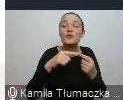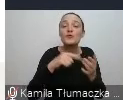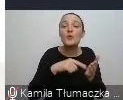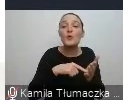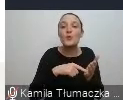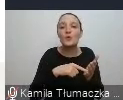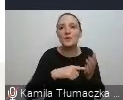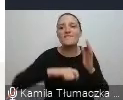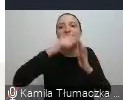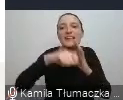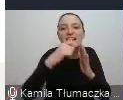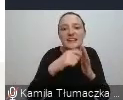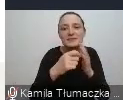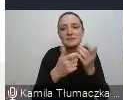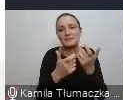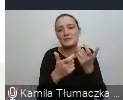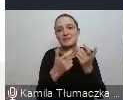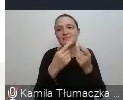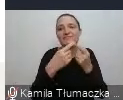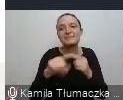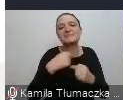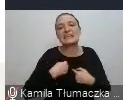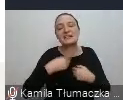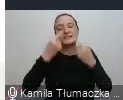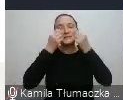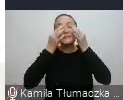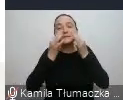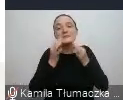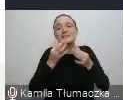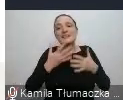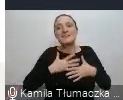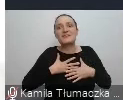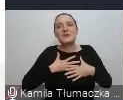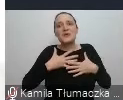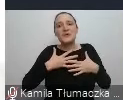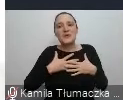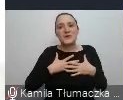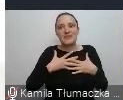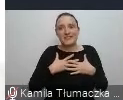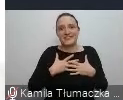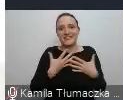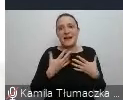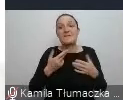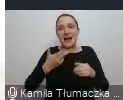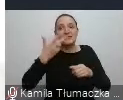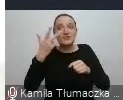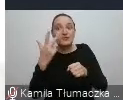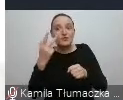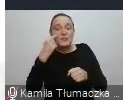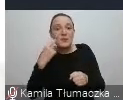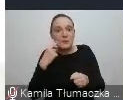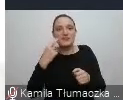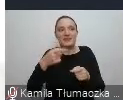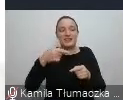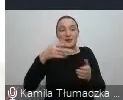filmy, przy których niestety poleciała mi łza, co było słabym czasem, jeśli za trzy minuty wchodziłam na wizję.